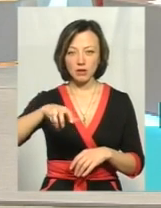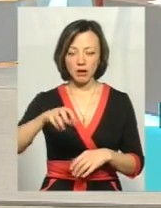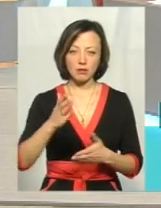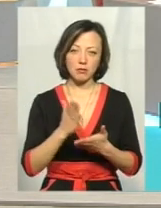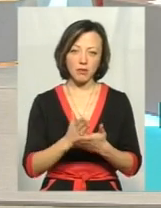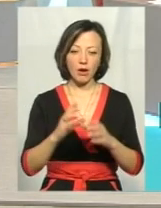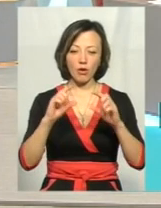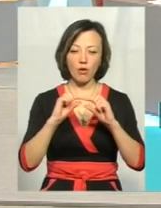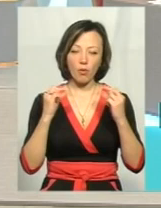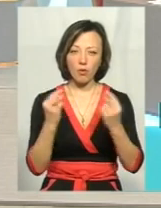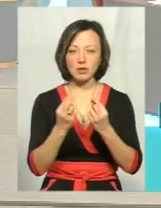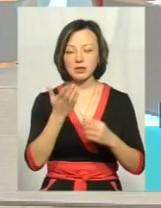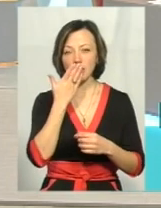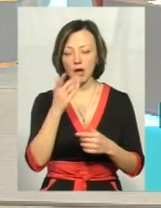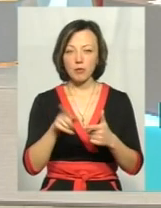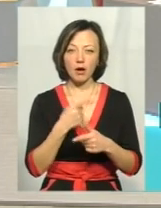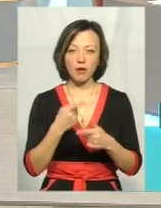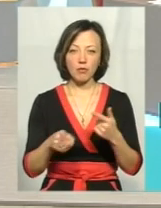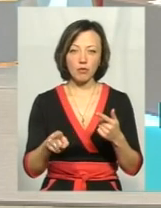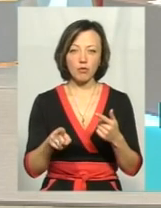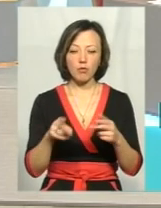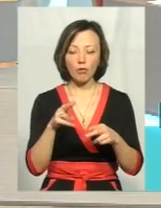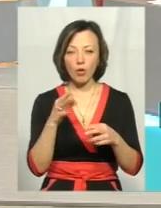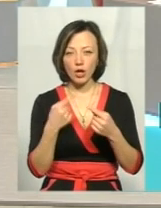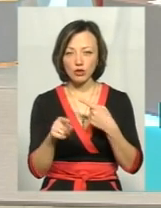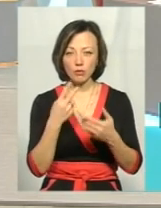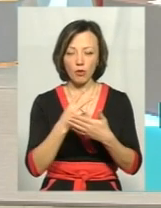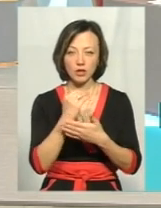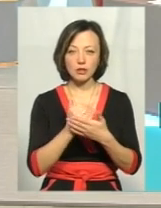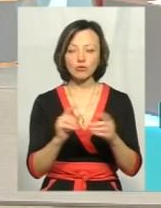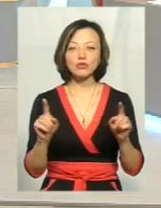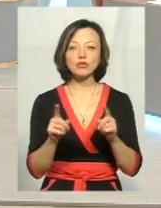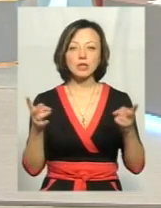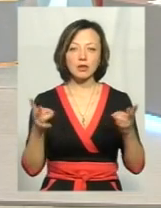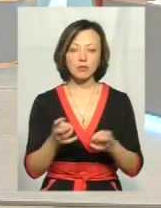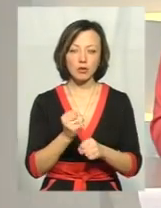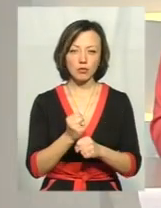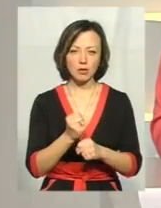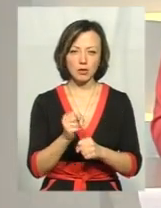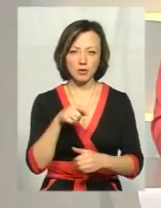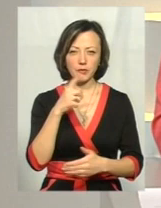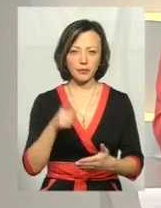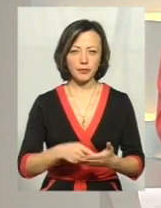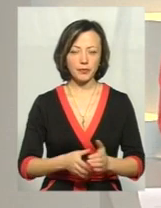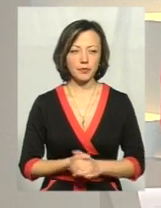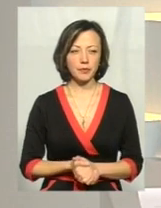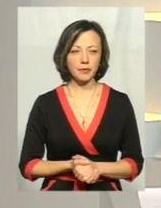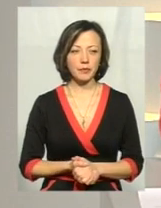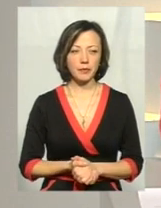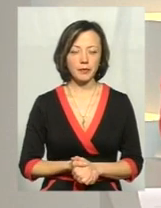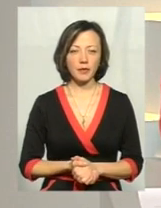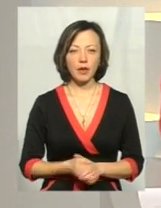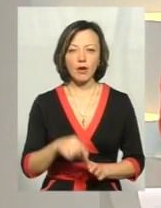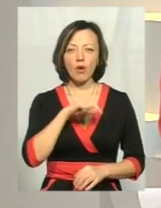там має осад, запах, чи, можливо, по інших показникам, що в цьому випадку можна зробити? Організм людини так